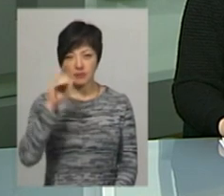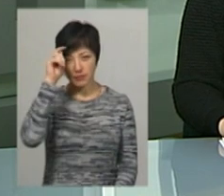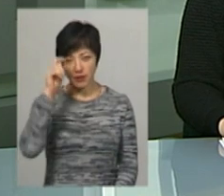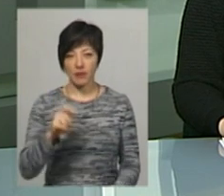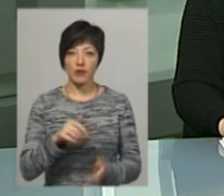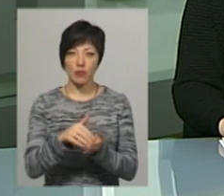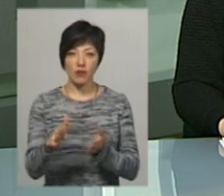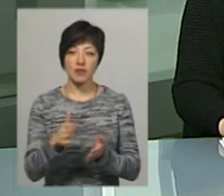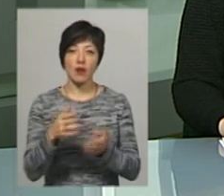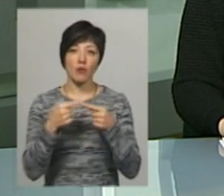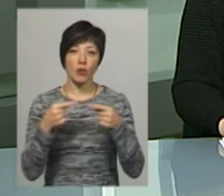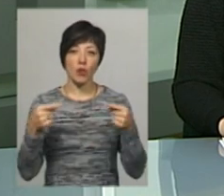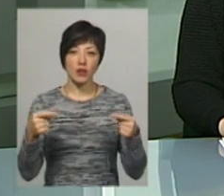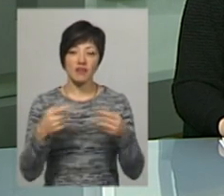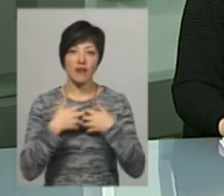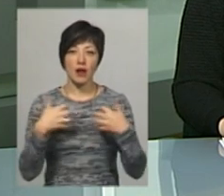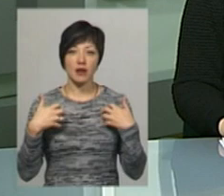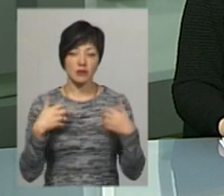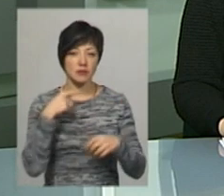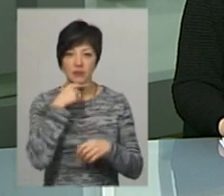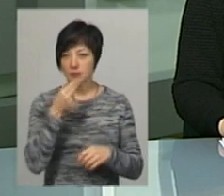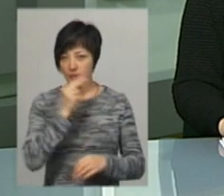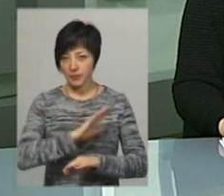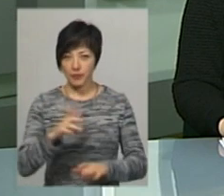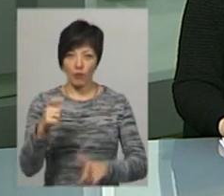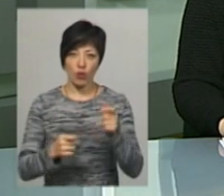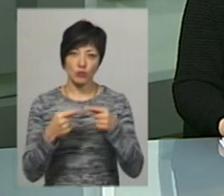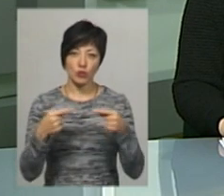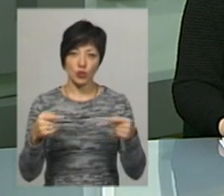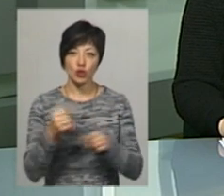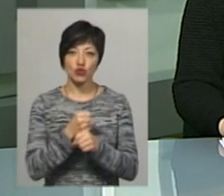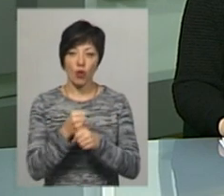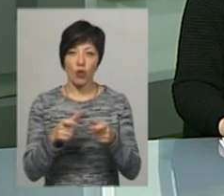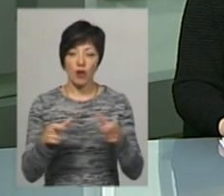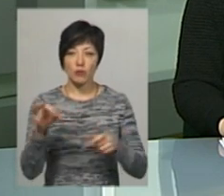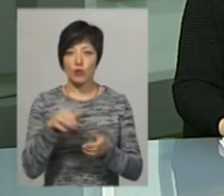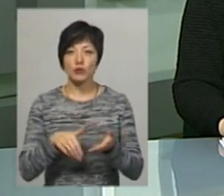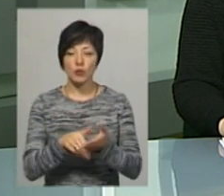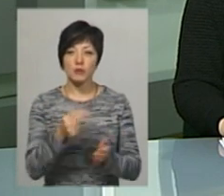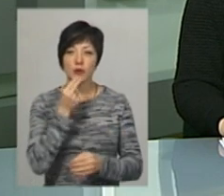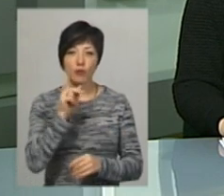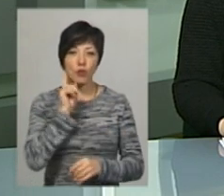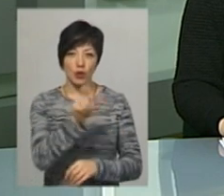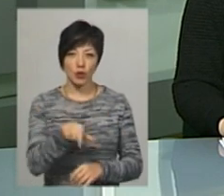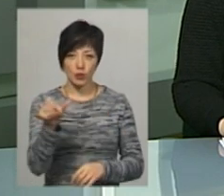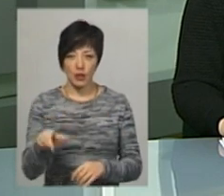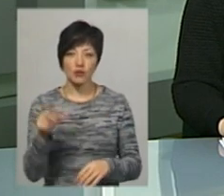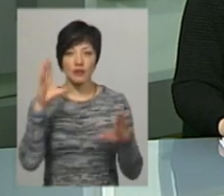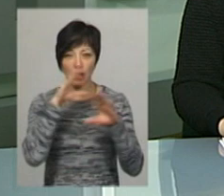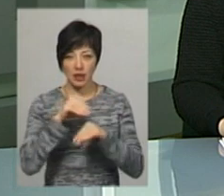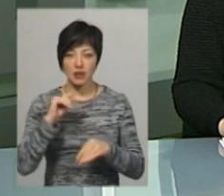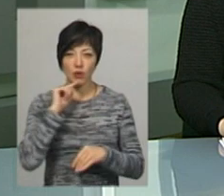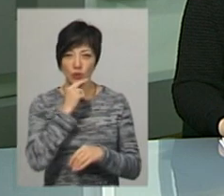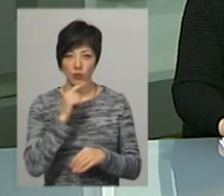Себе називають веганами. Пара не вживає м'яса, молочних продуктів та шоколаду. Про спосіб харчування молодих людей та чи вдається